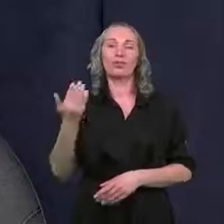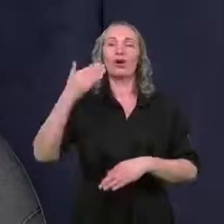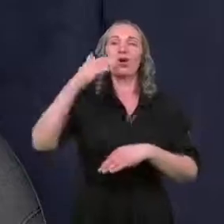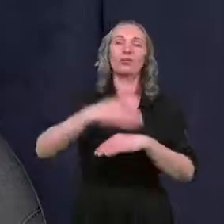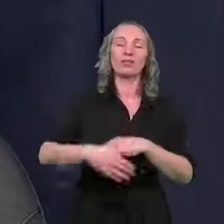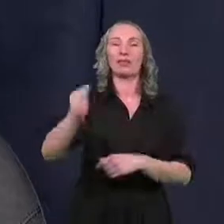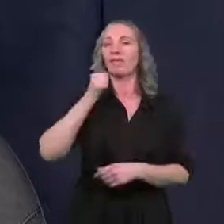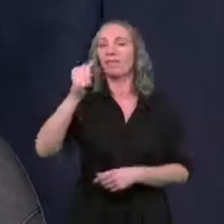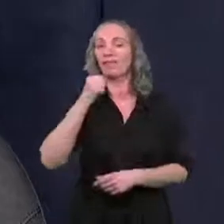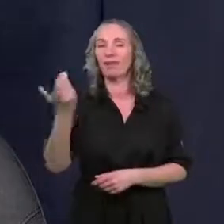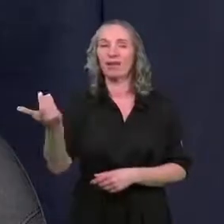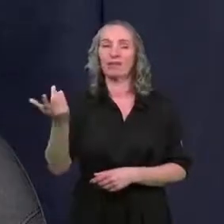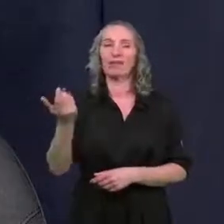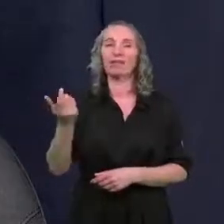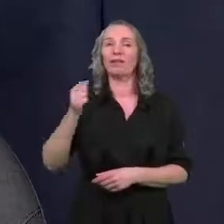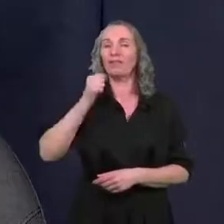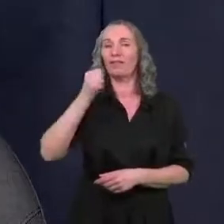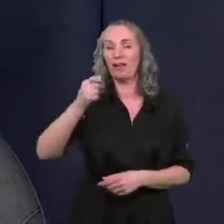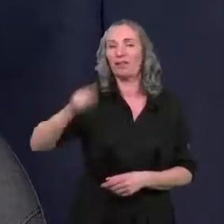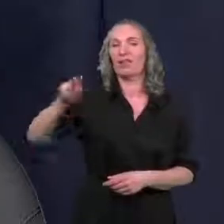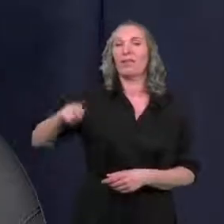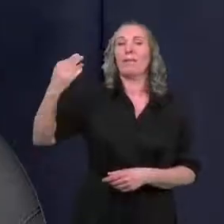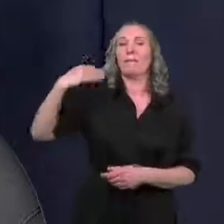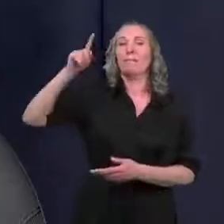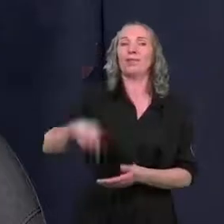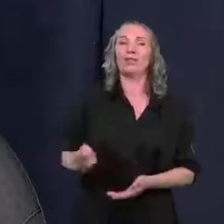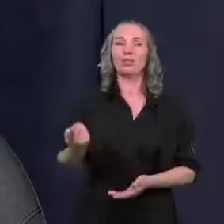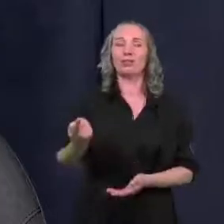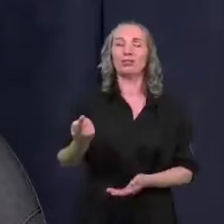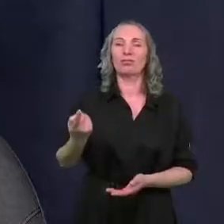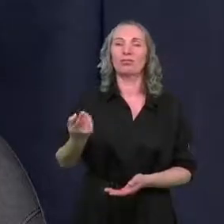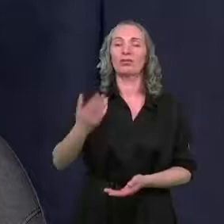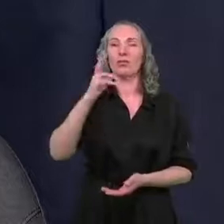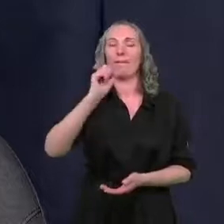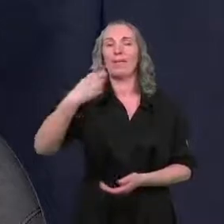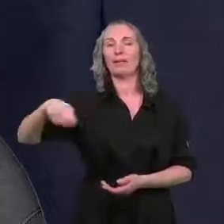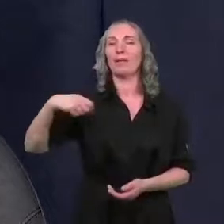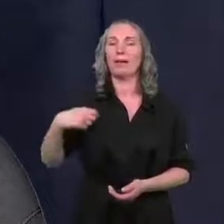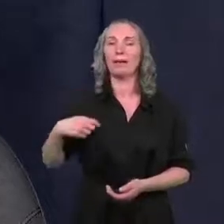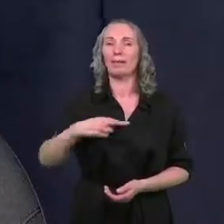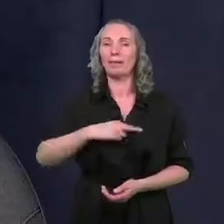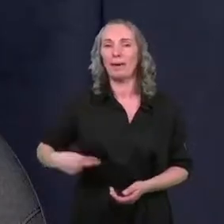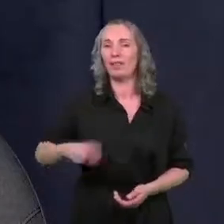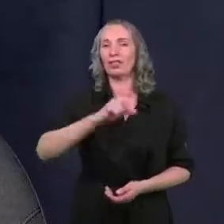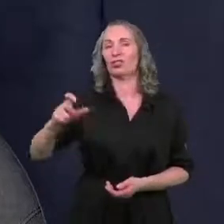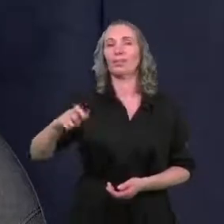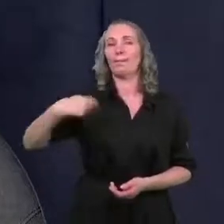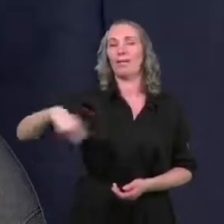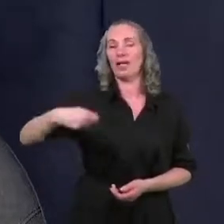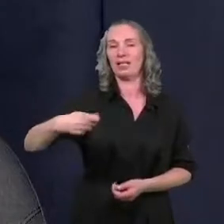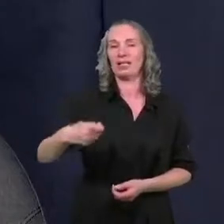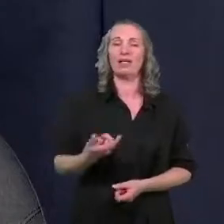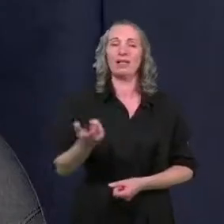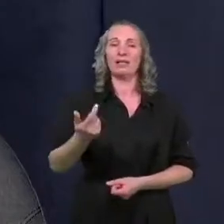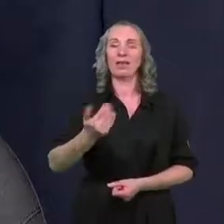ostatnie wywiady, czy też wywiady sprzed kilku miesięcy, na przykład z okresu kampanijnego, premiera, czy prezydenta Rzeczypospolitej,